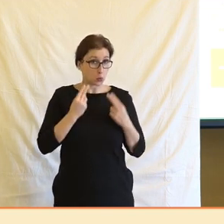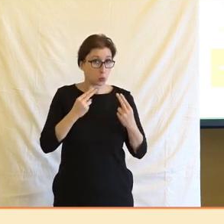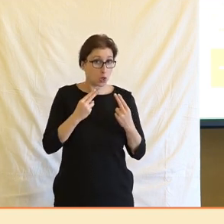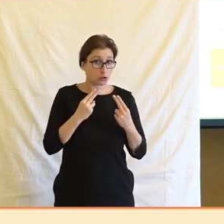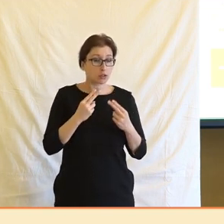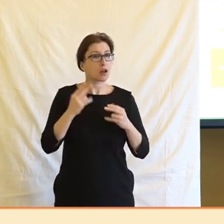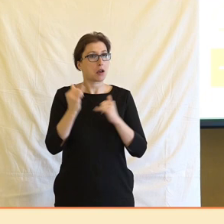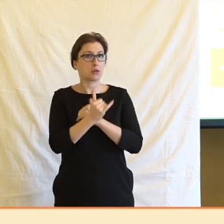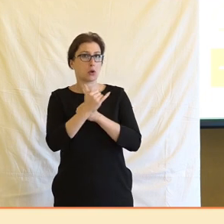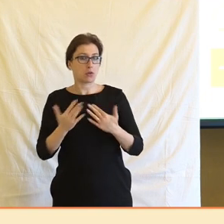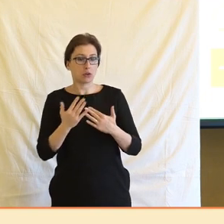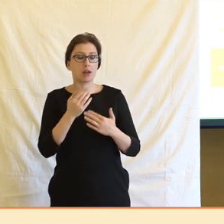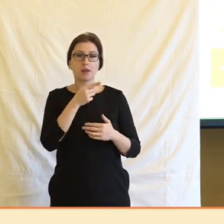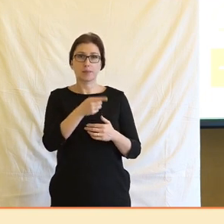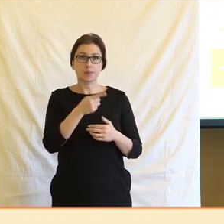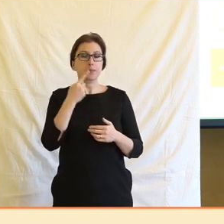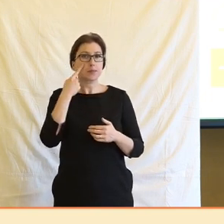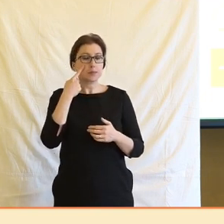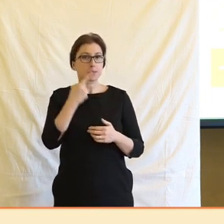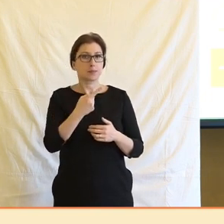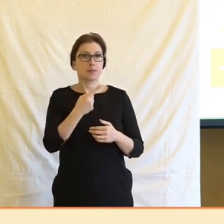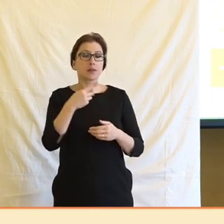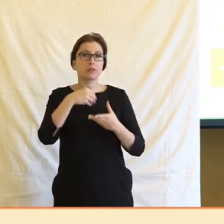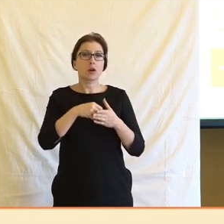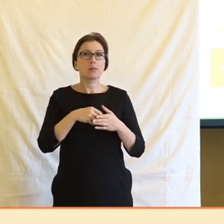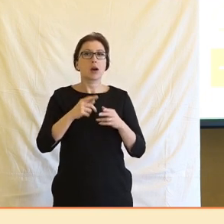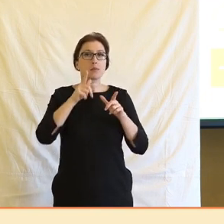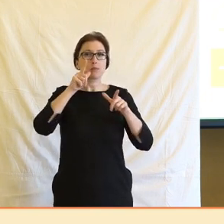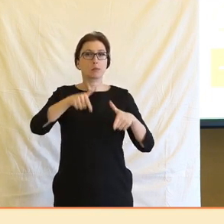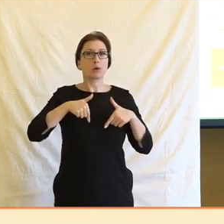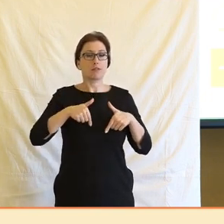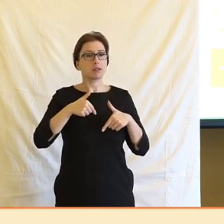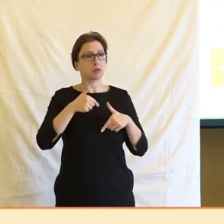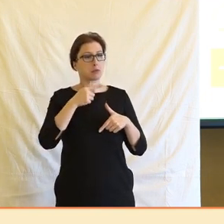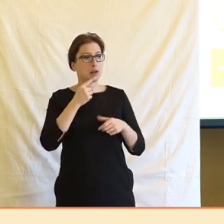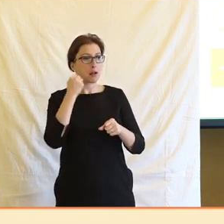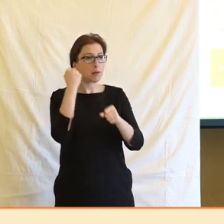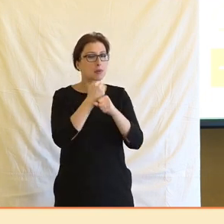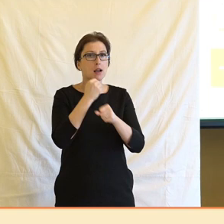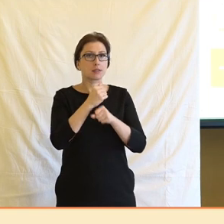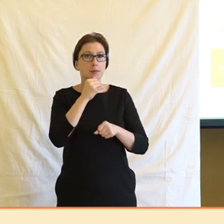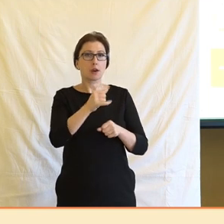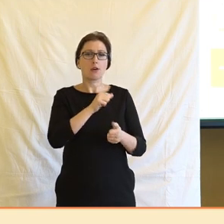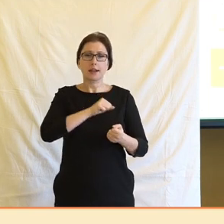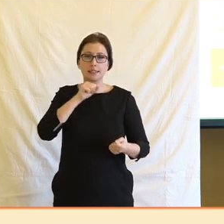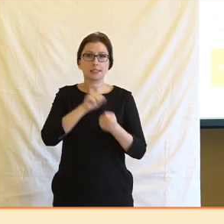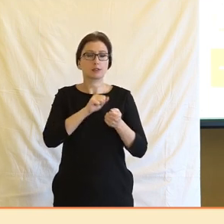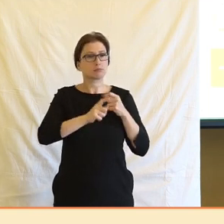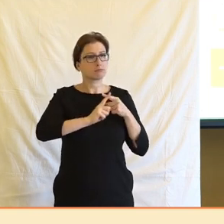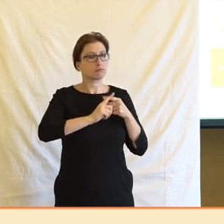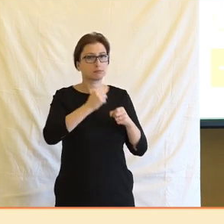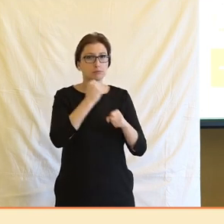vidíte, že ta dominance na té straně profesní seberealizace, jistota zaměstnání a